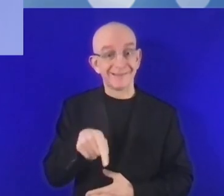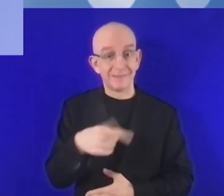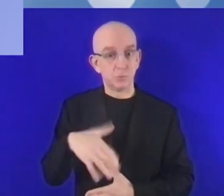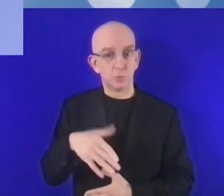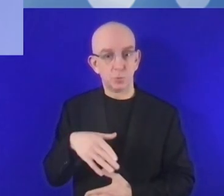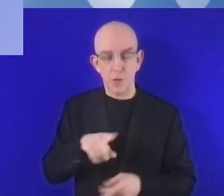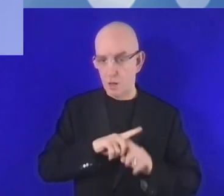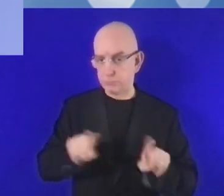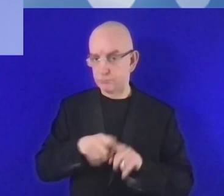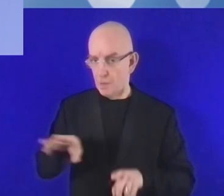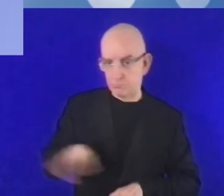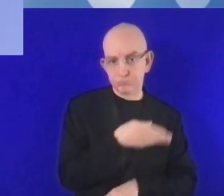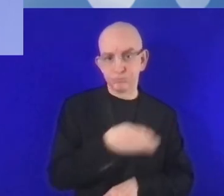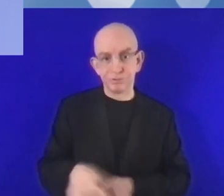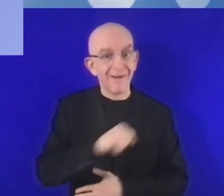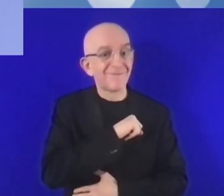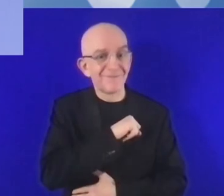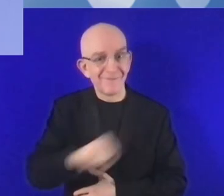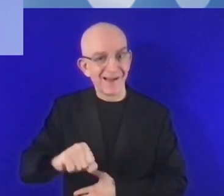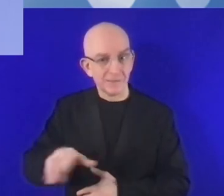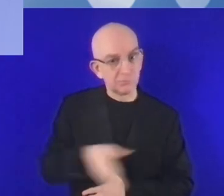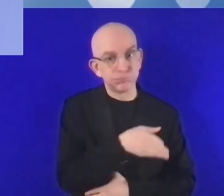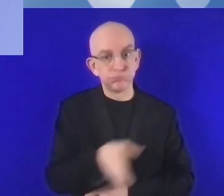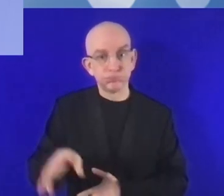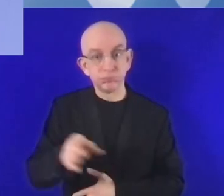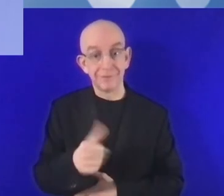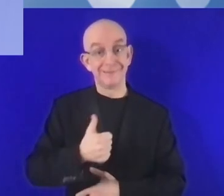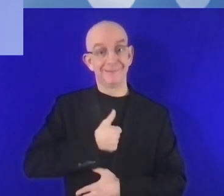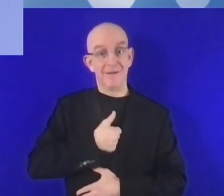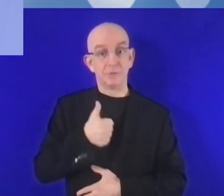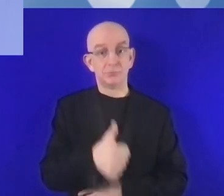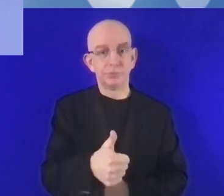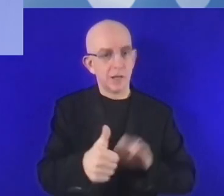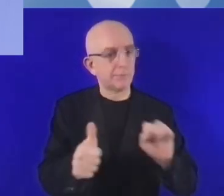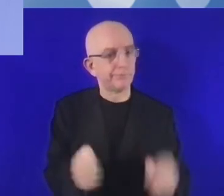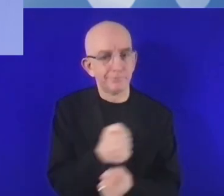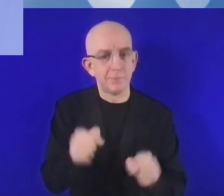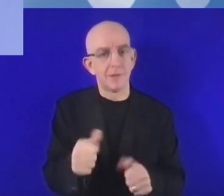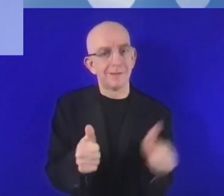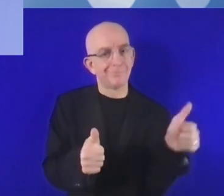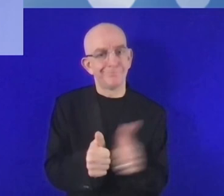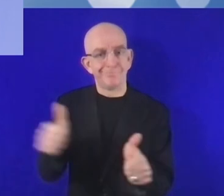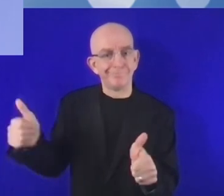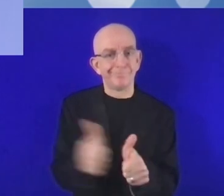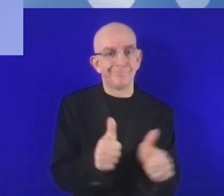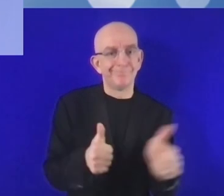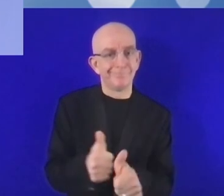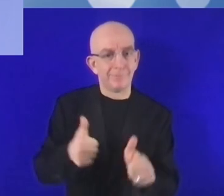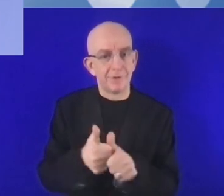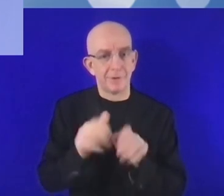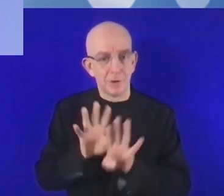تحتاج إلى تدخل متعدد